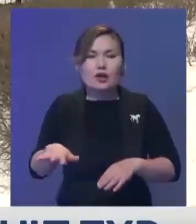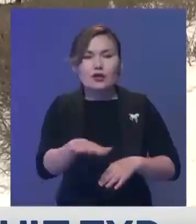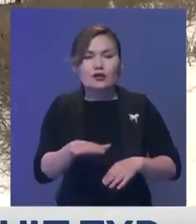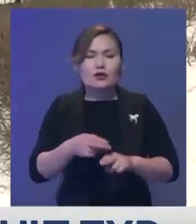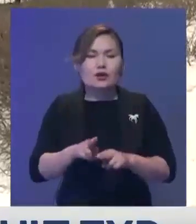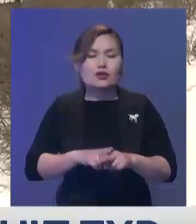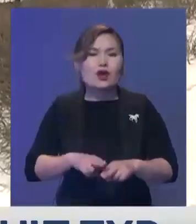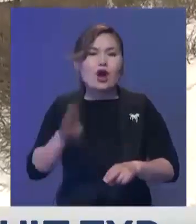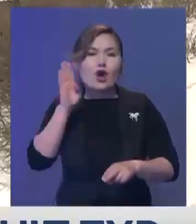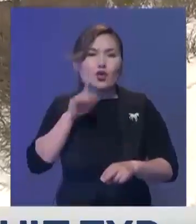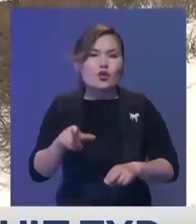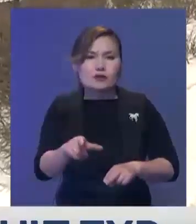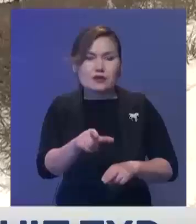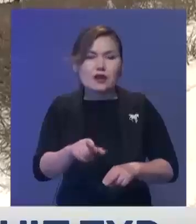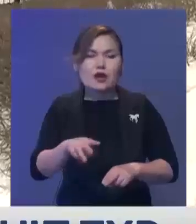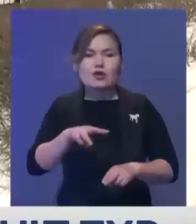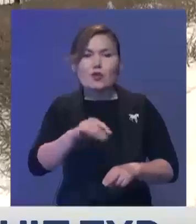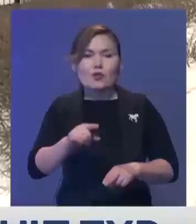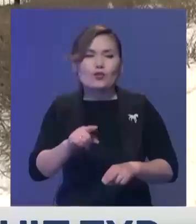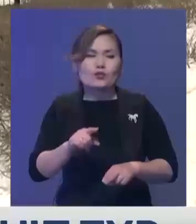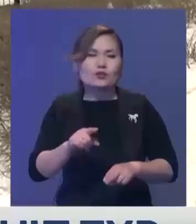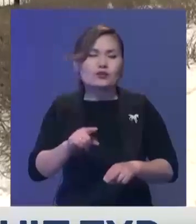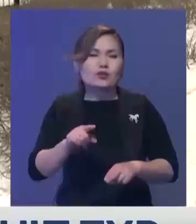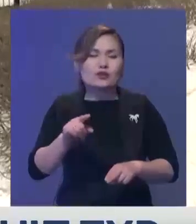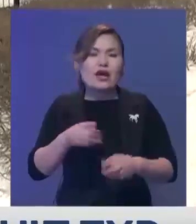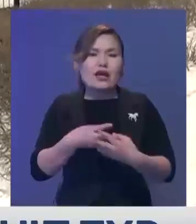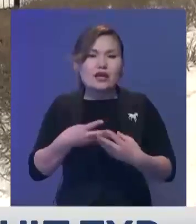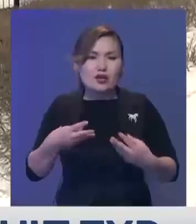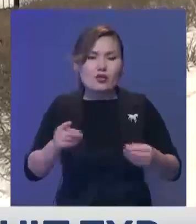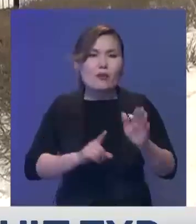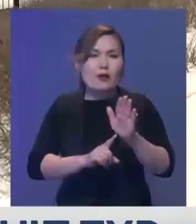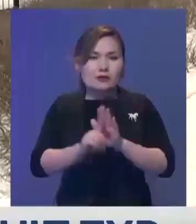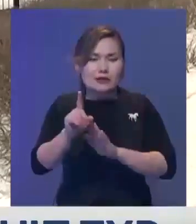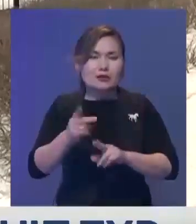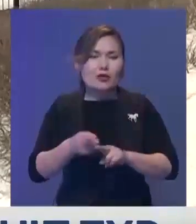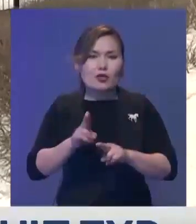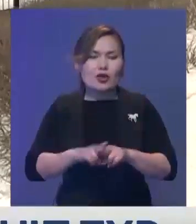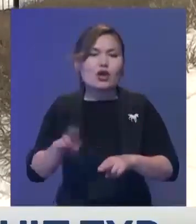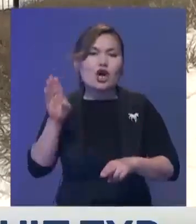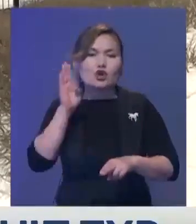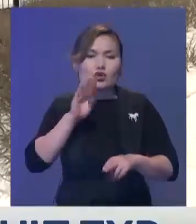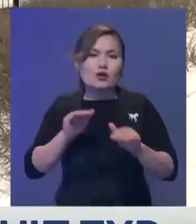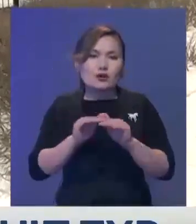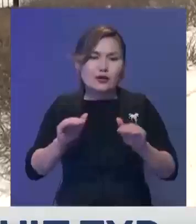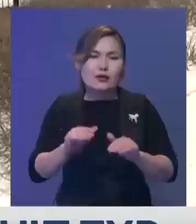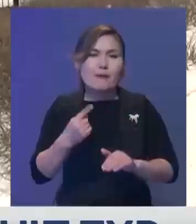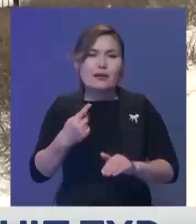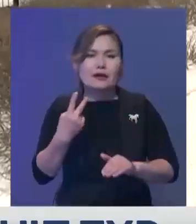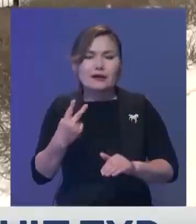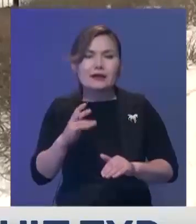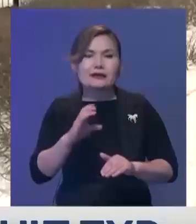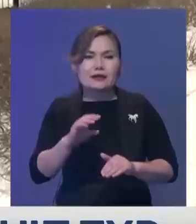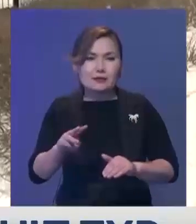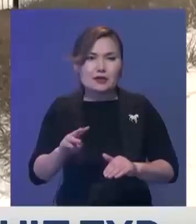Құсқы режимде кейбір өзендерде мұздың үшінде су пайдау болу байқалады. Дегенмен де суденгеге 1-2 сантиметре көтеріліп